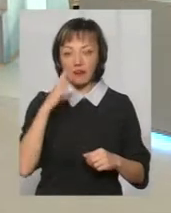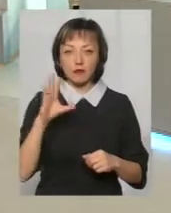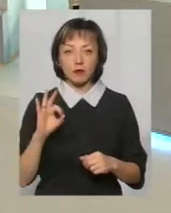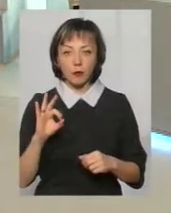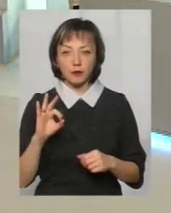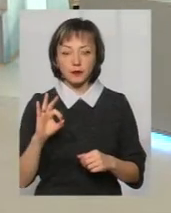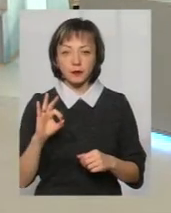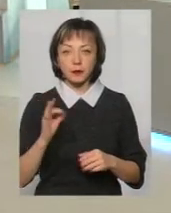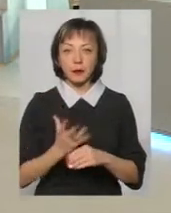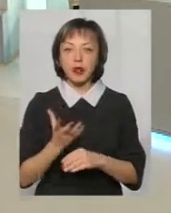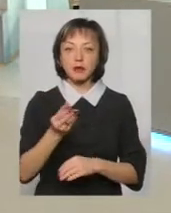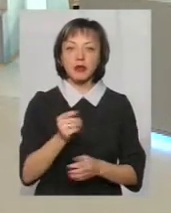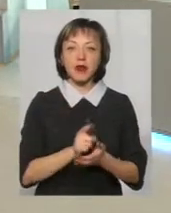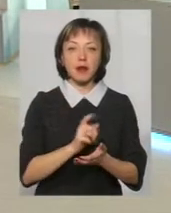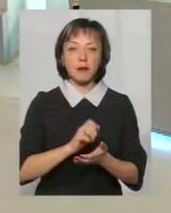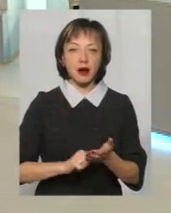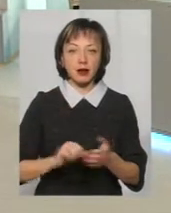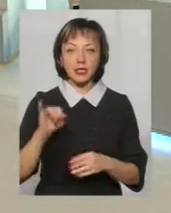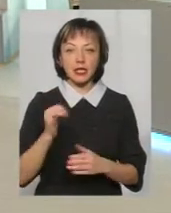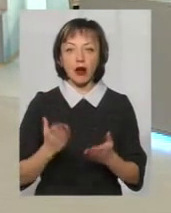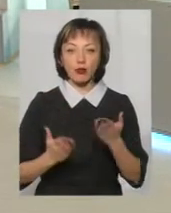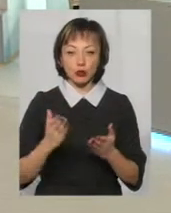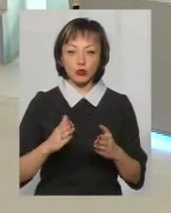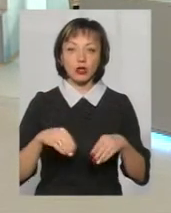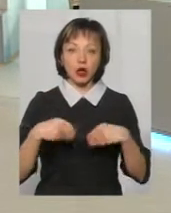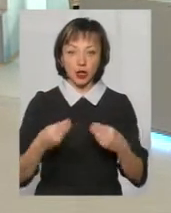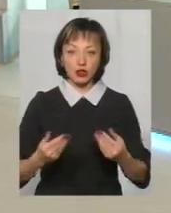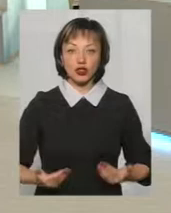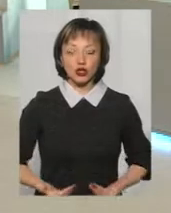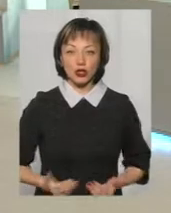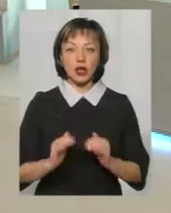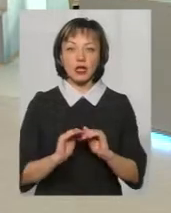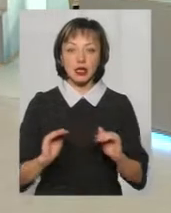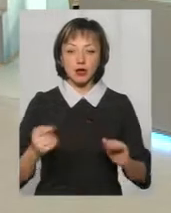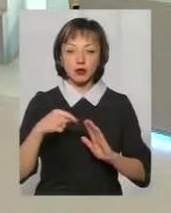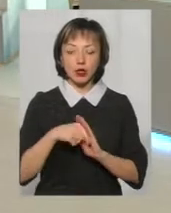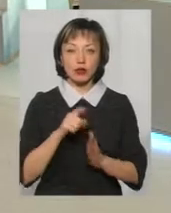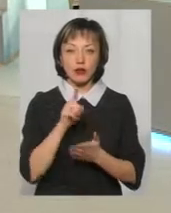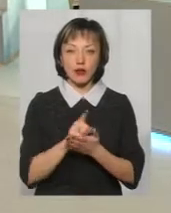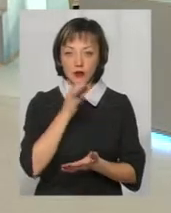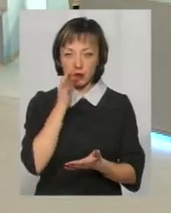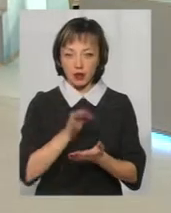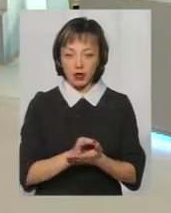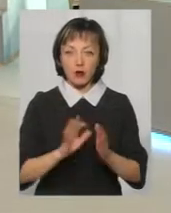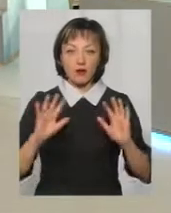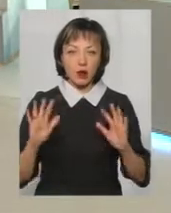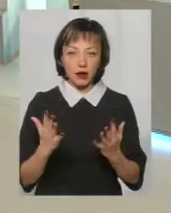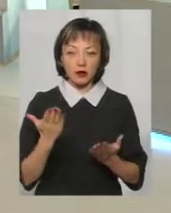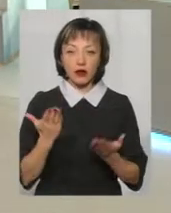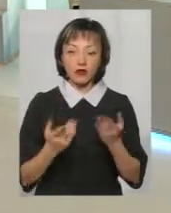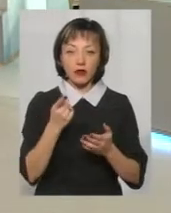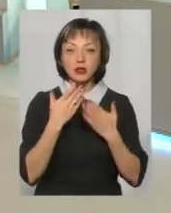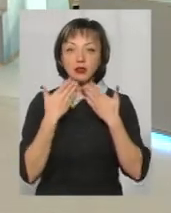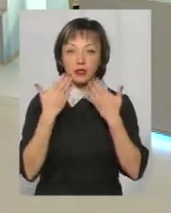сплачувати аліменти. І якщо ви даєте життя дітям, ви повинні за нього відповідати. В разі, якщо ви